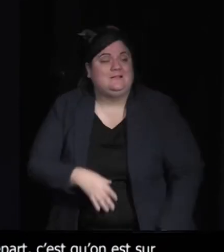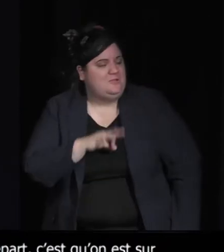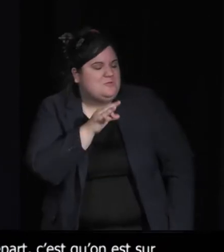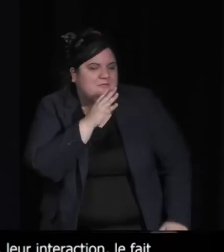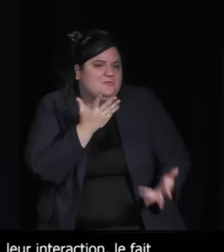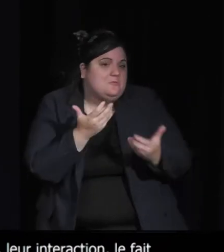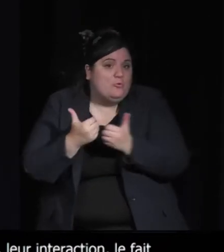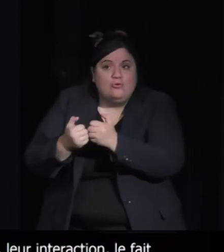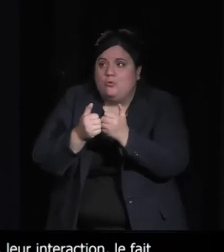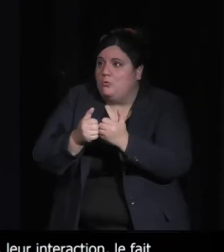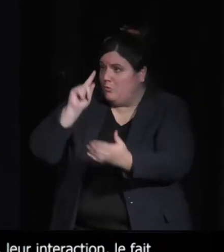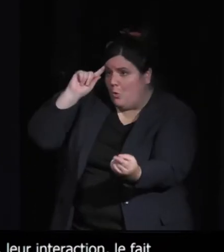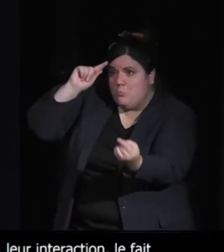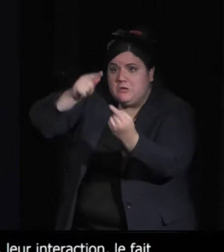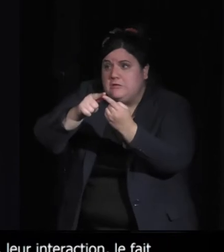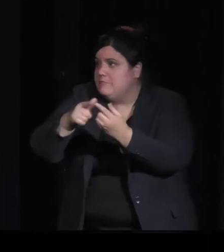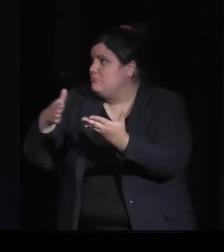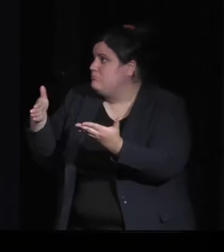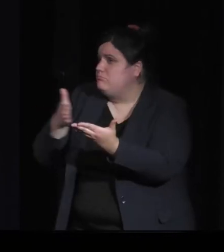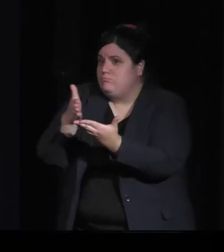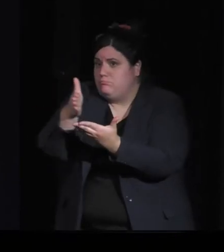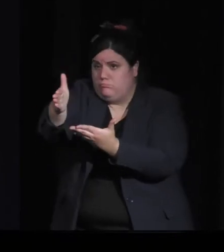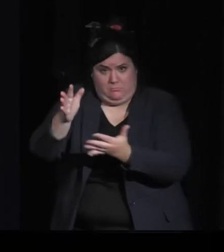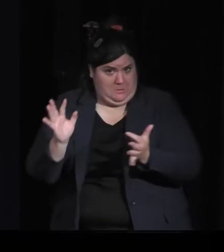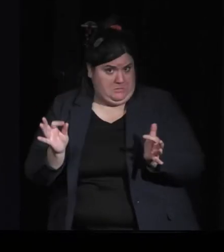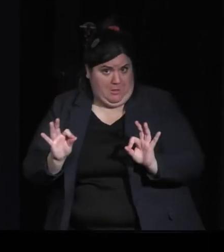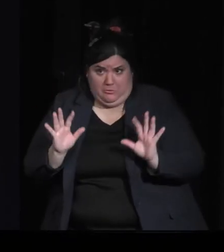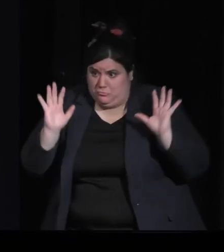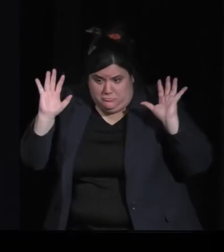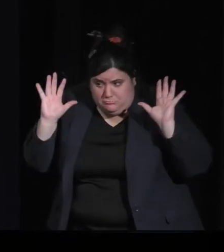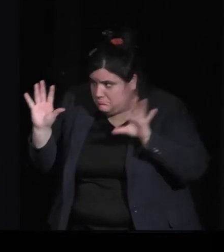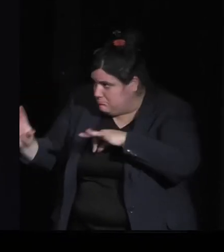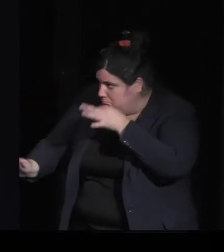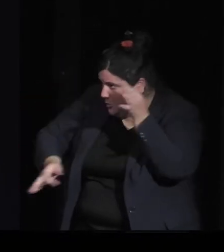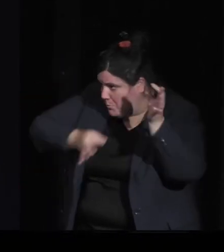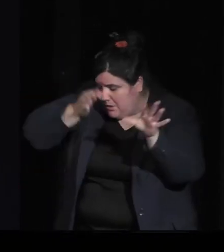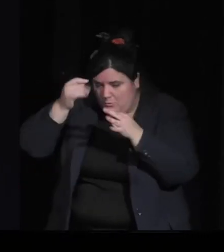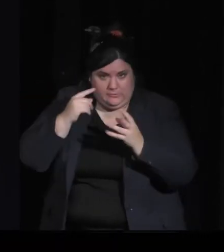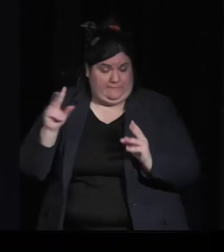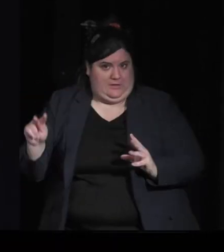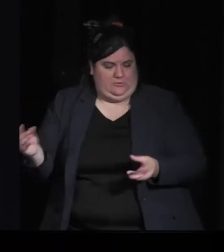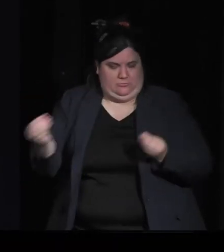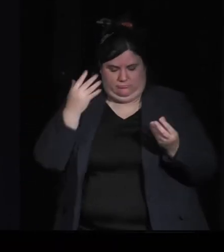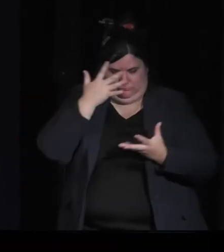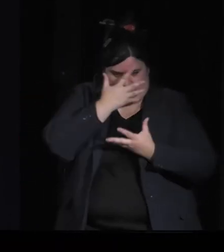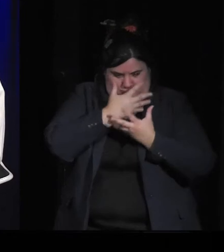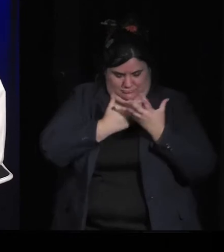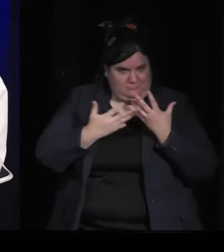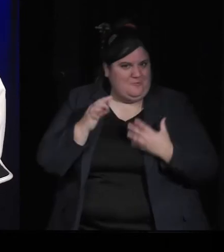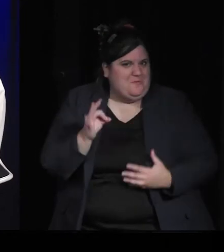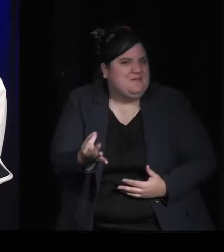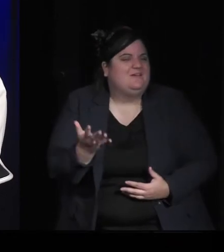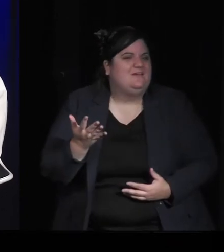où le joueur n'a pas de but. Donc ça peut être assez déroutant, mais il y a un mouvement.